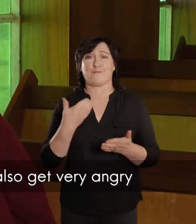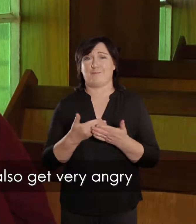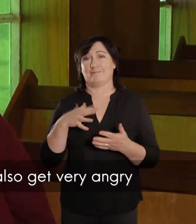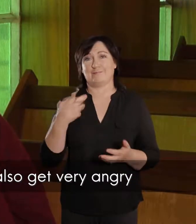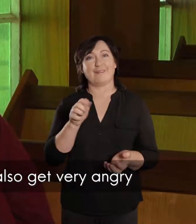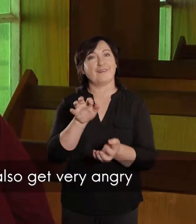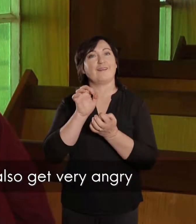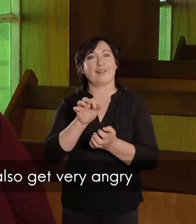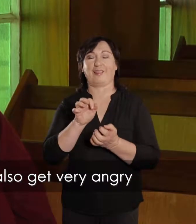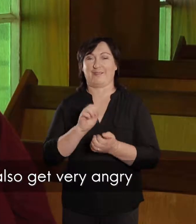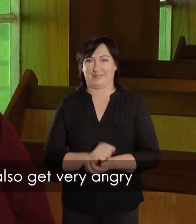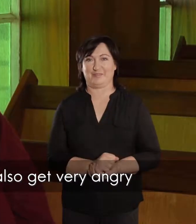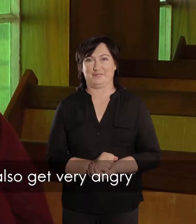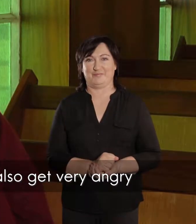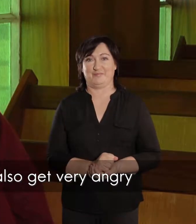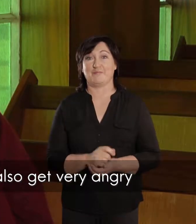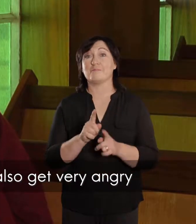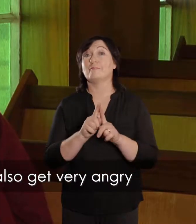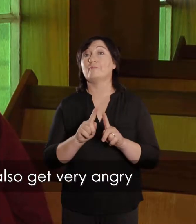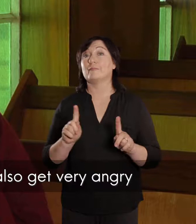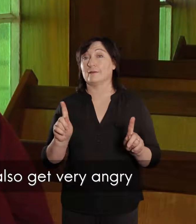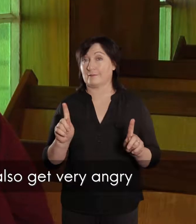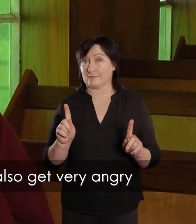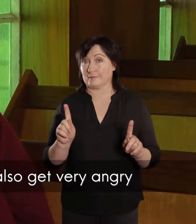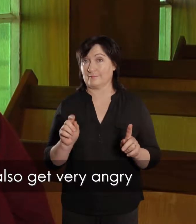hier morgen gehad, en hy kan ook,